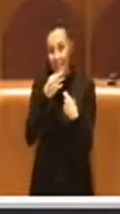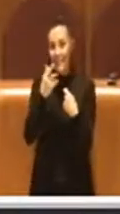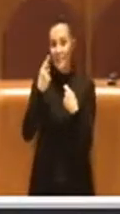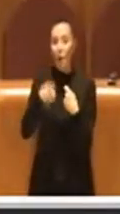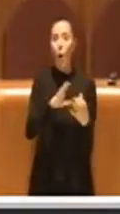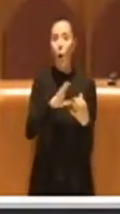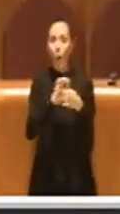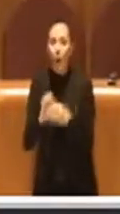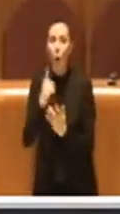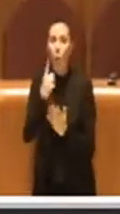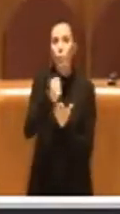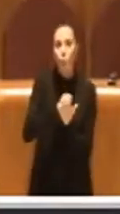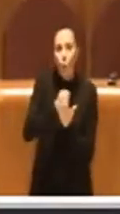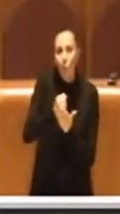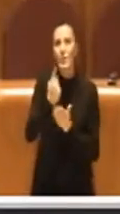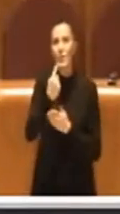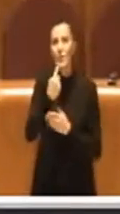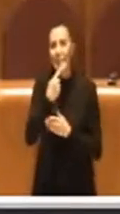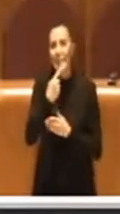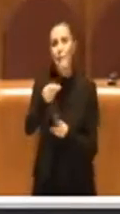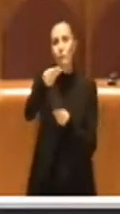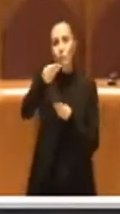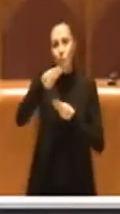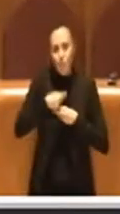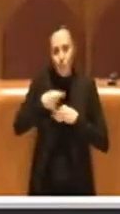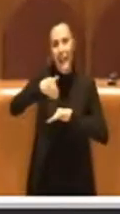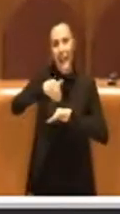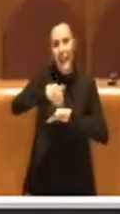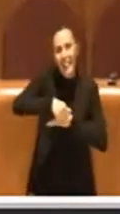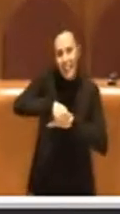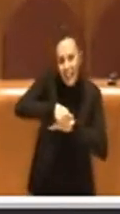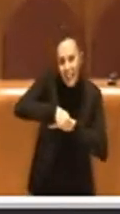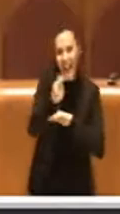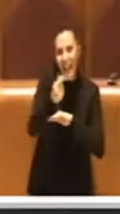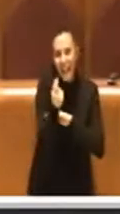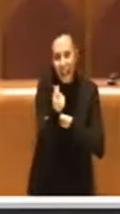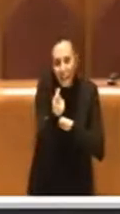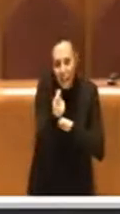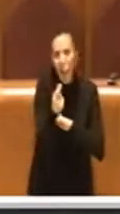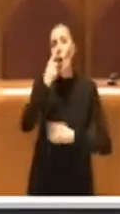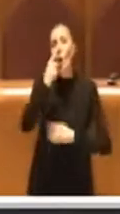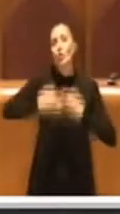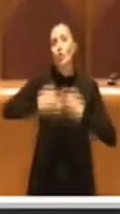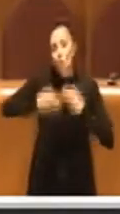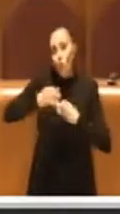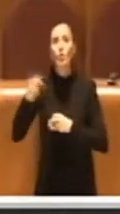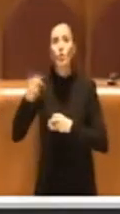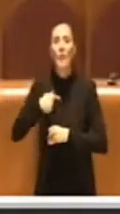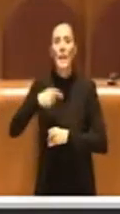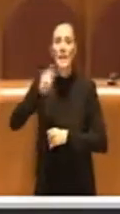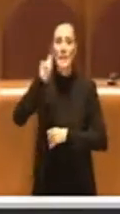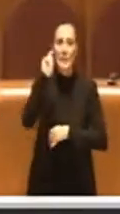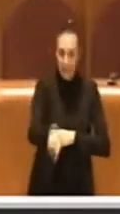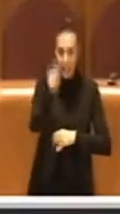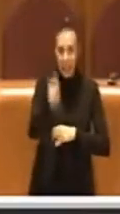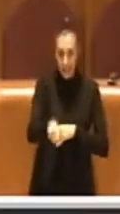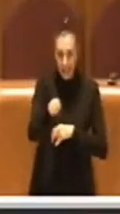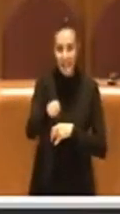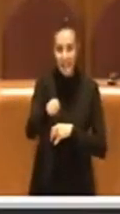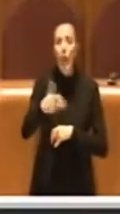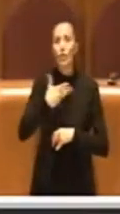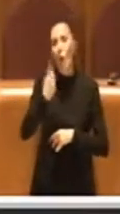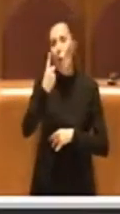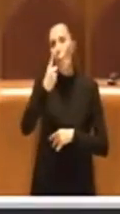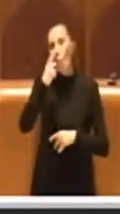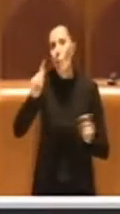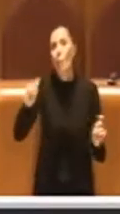documento fornito dal creditore, ovviamente, in cui il giudice mette il decreto ingiuntivo, poi successivamente spesso un atto di precetto e spesso, purtroppo,